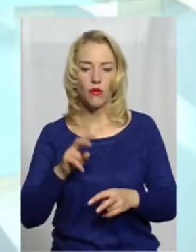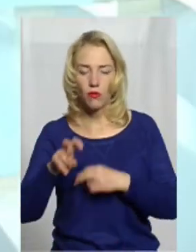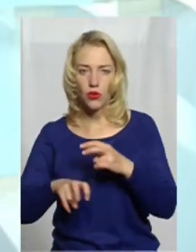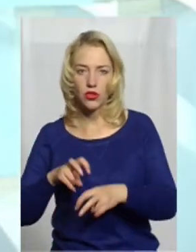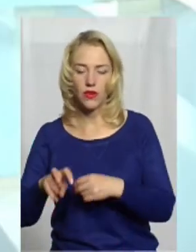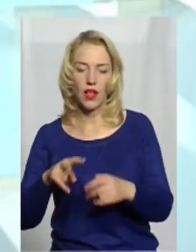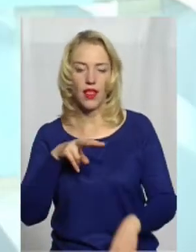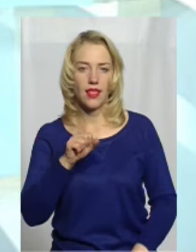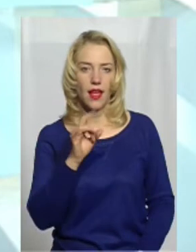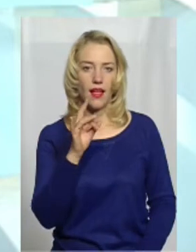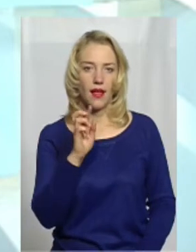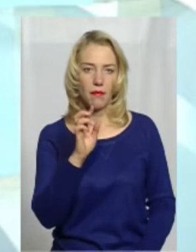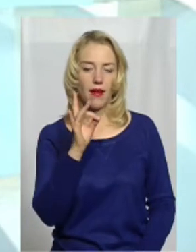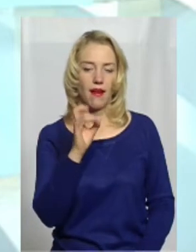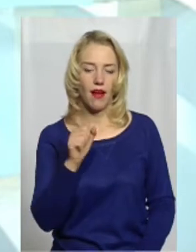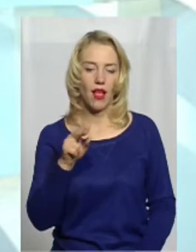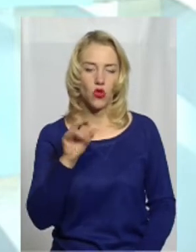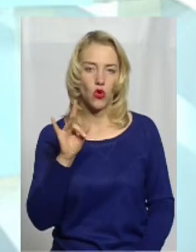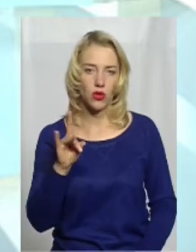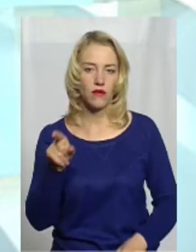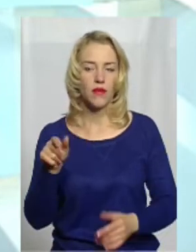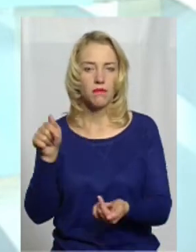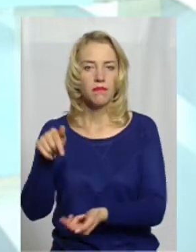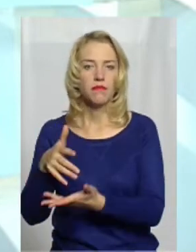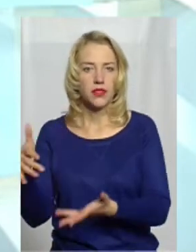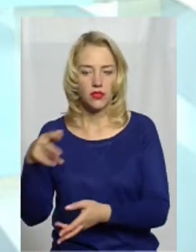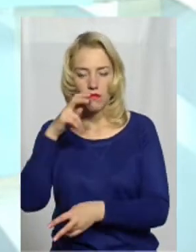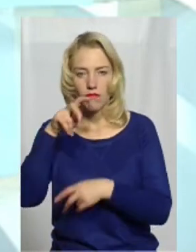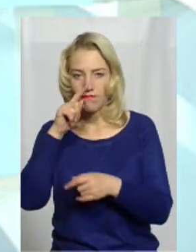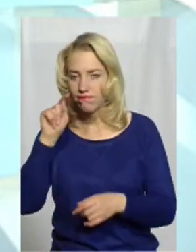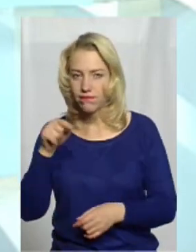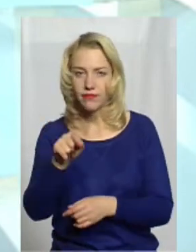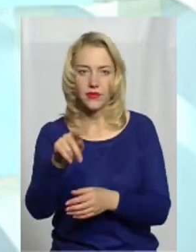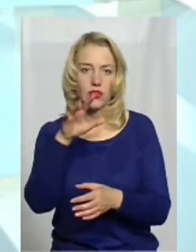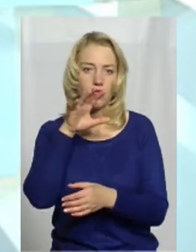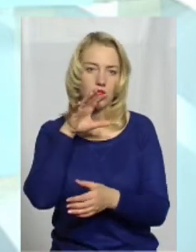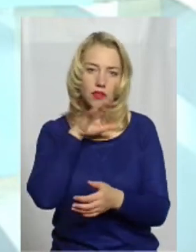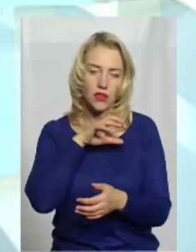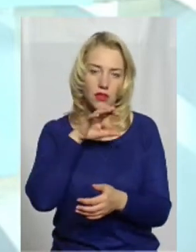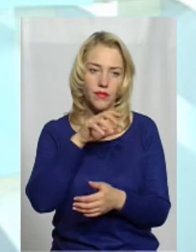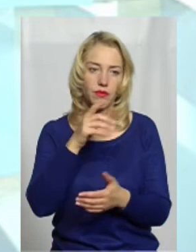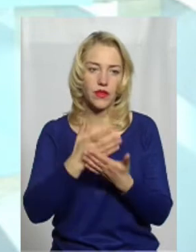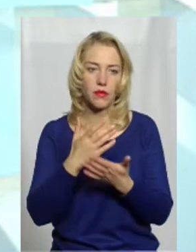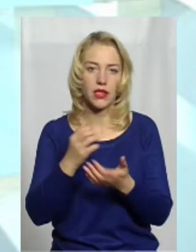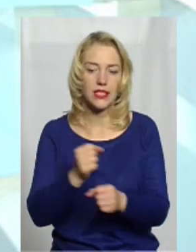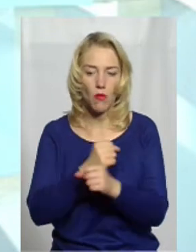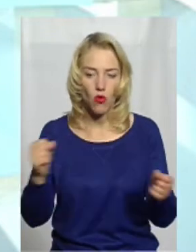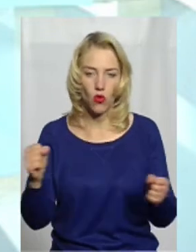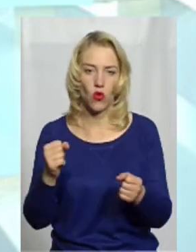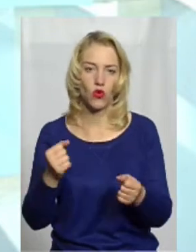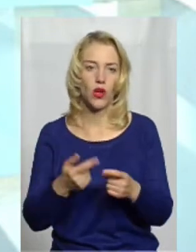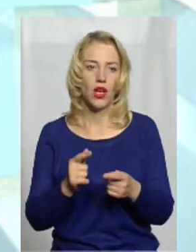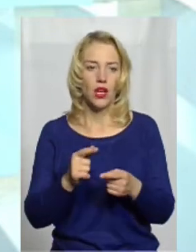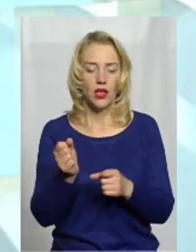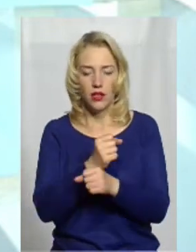більшість в них піщевіки. Тобто вони будуть краще шукати ту саму вибухівку і зброю, але вони не здатні охороняти.